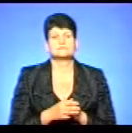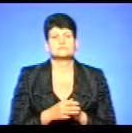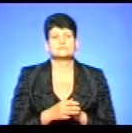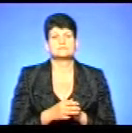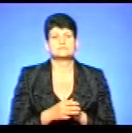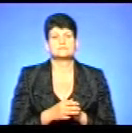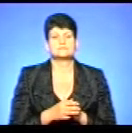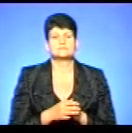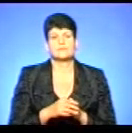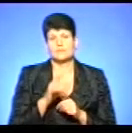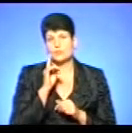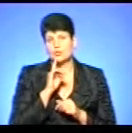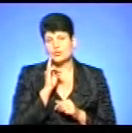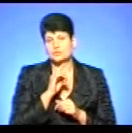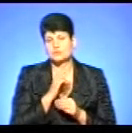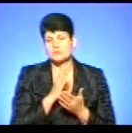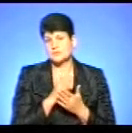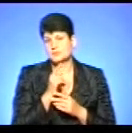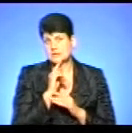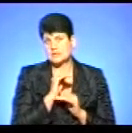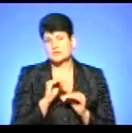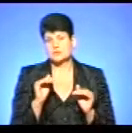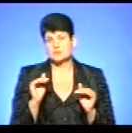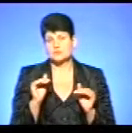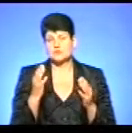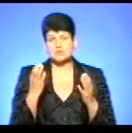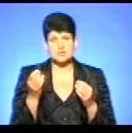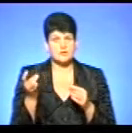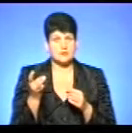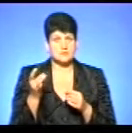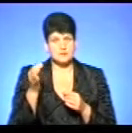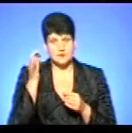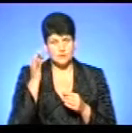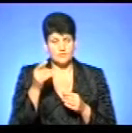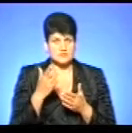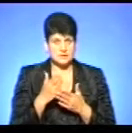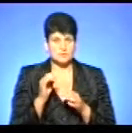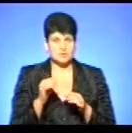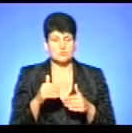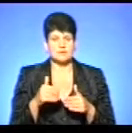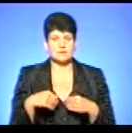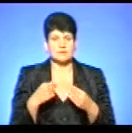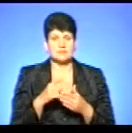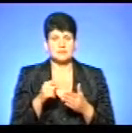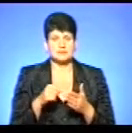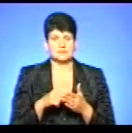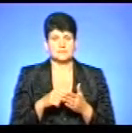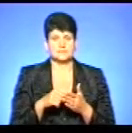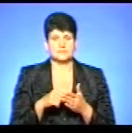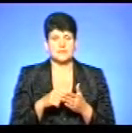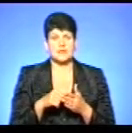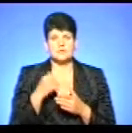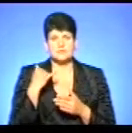Поки що маємо у відповідь тишину. Тож, я ще раз нагадую, що у вас є можливість поставити запитання, зателефонувавши за номером